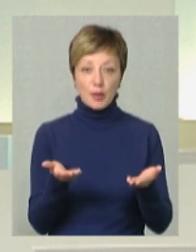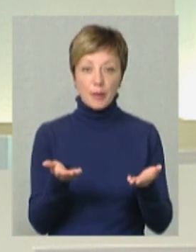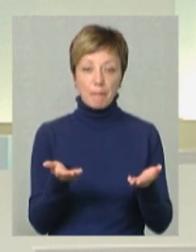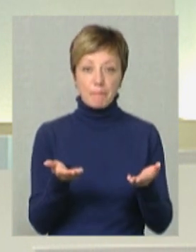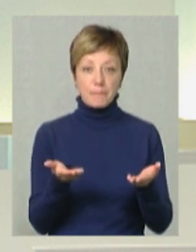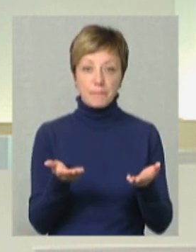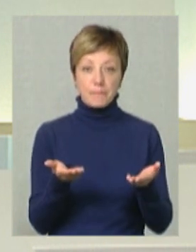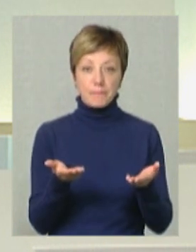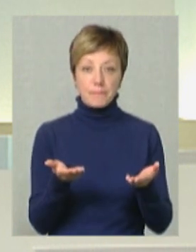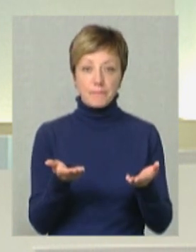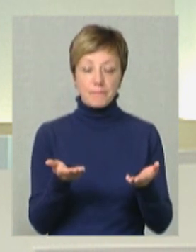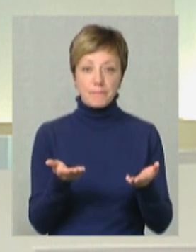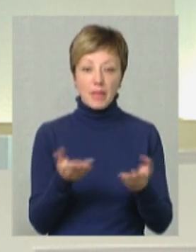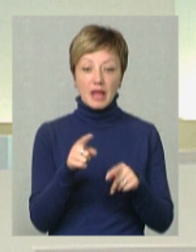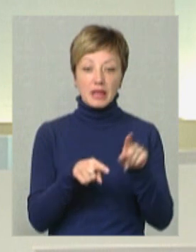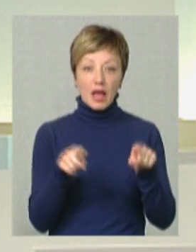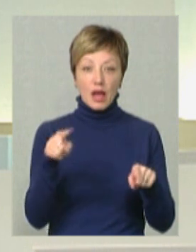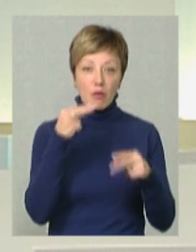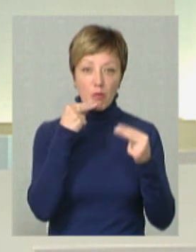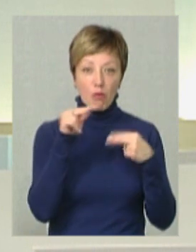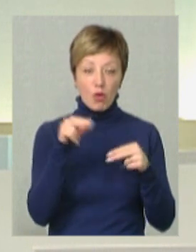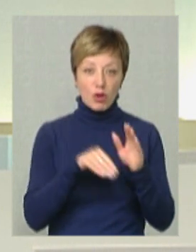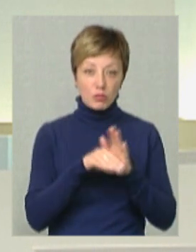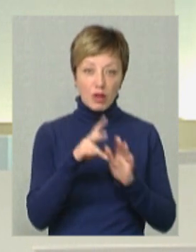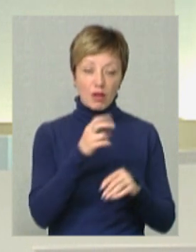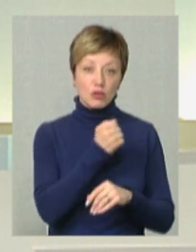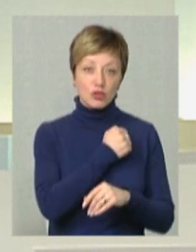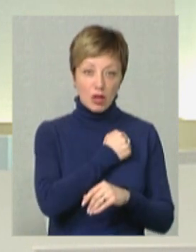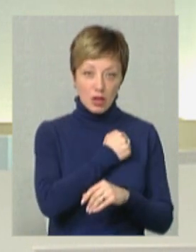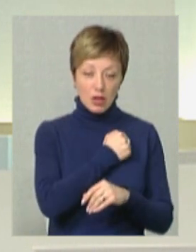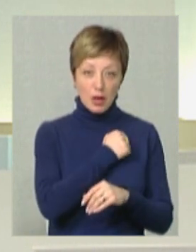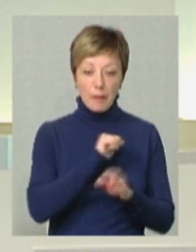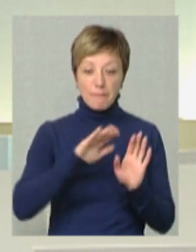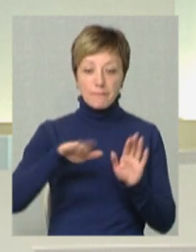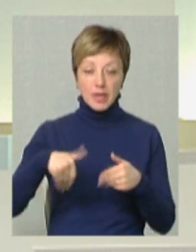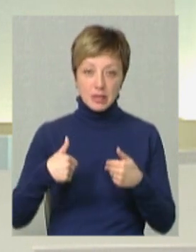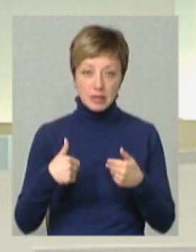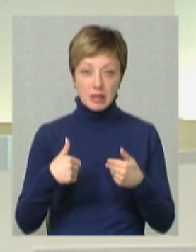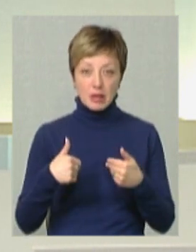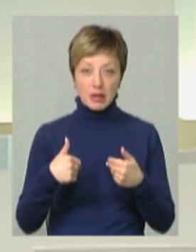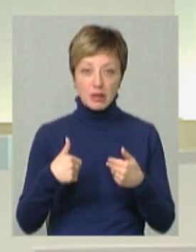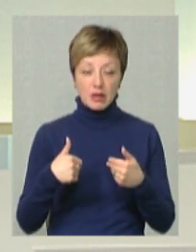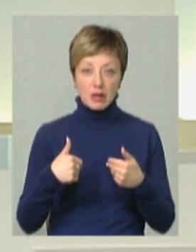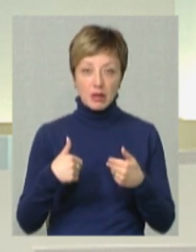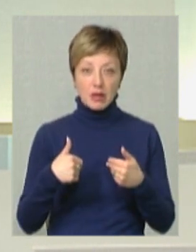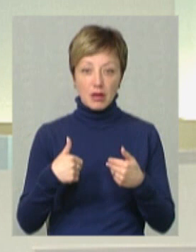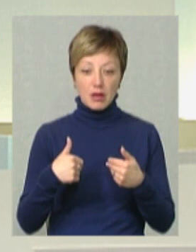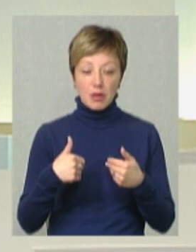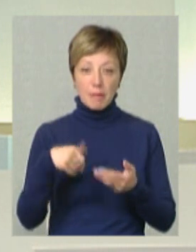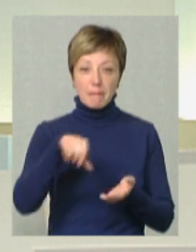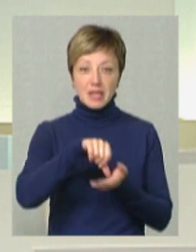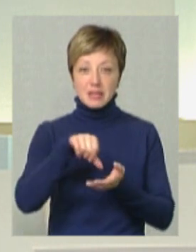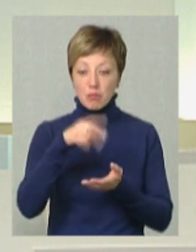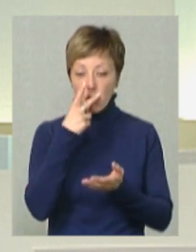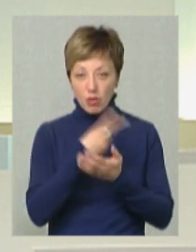запропонували деякі поліпшення до цього. На жаль, після того, як ми представили ці